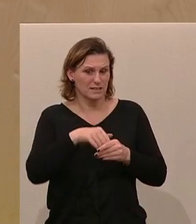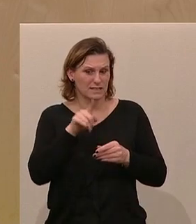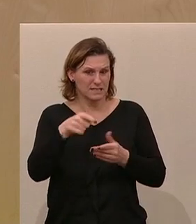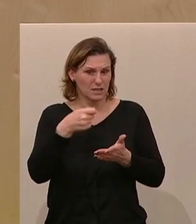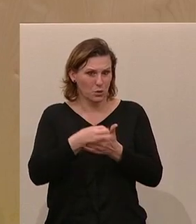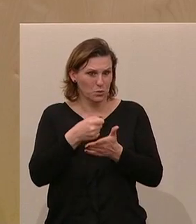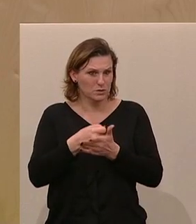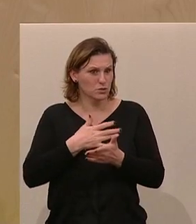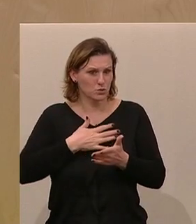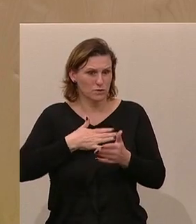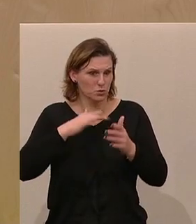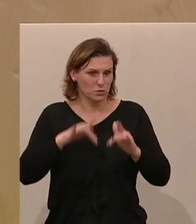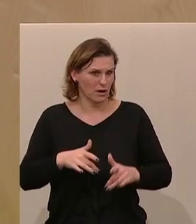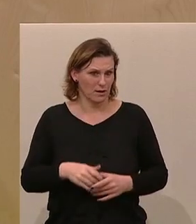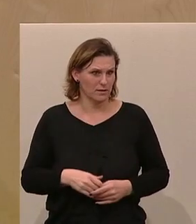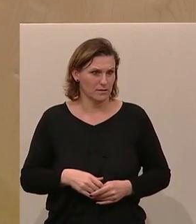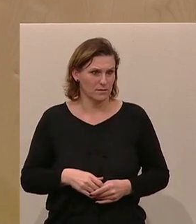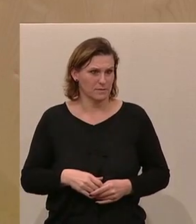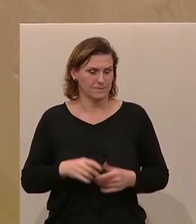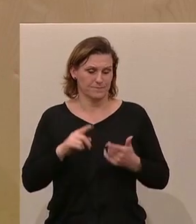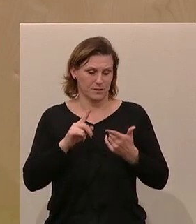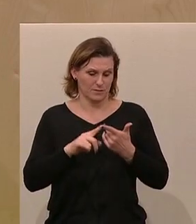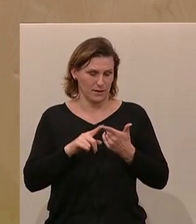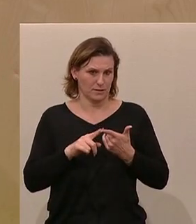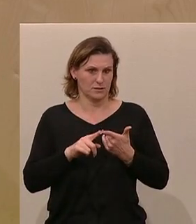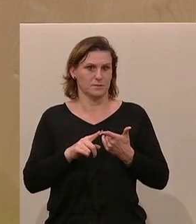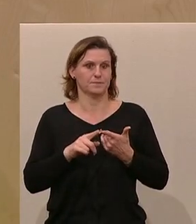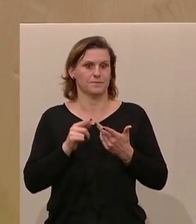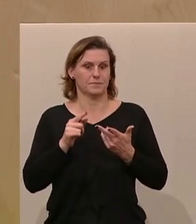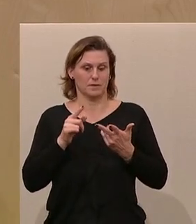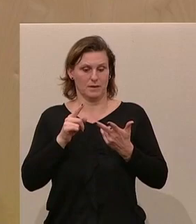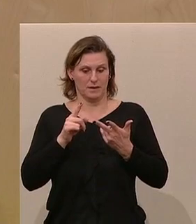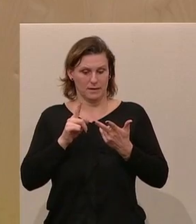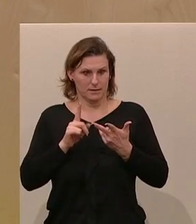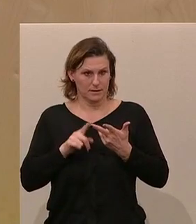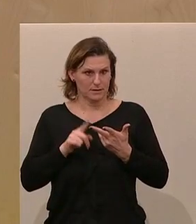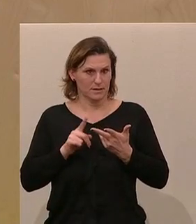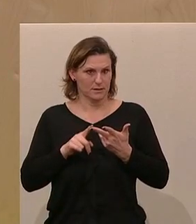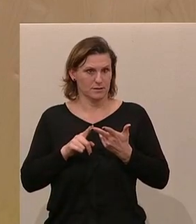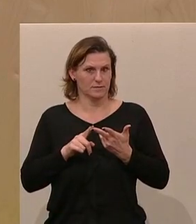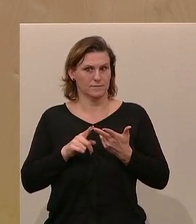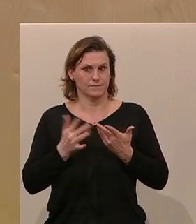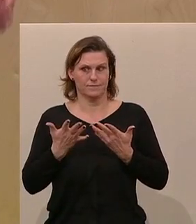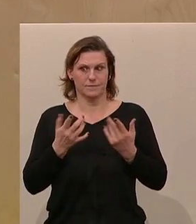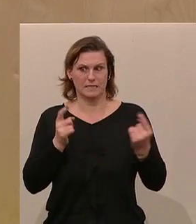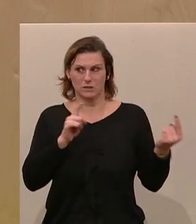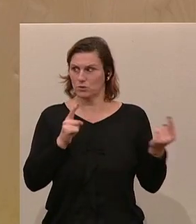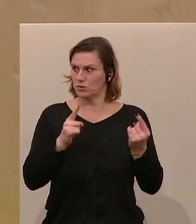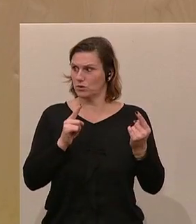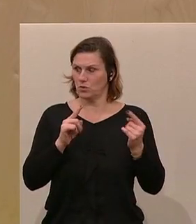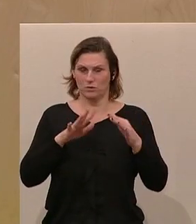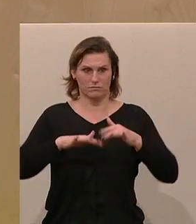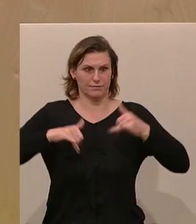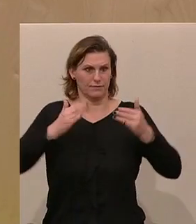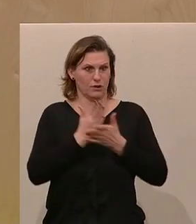Kosten würden sowieso entstehen. Das heißt, der zweite Punkt. Und der dritte Punkt bei der Diskussion, die sich ja auch hier im Plenum über